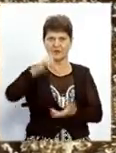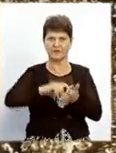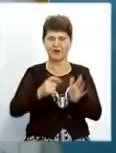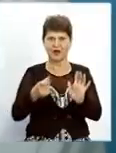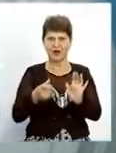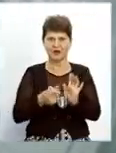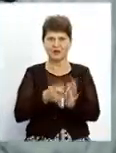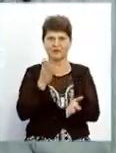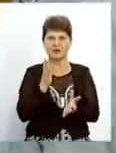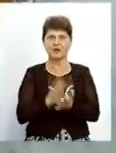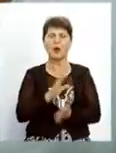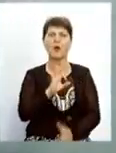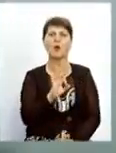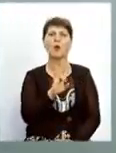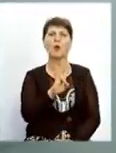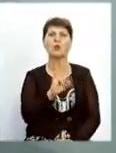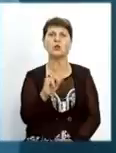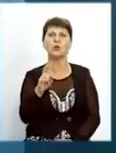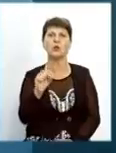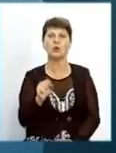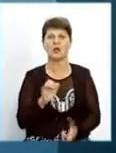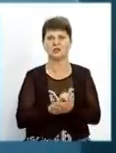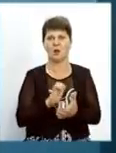де власницею є онука тієї самої знайомої.